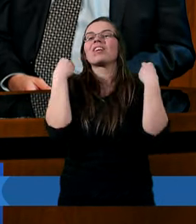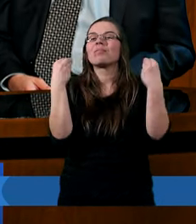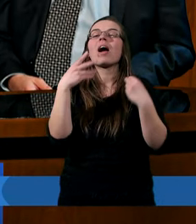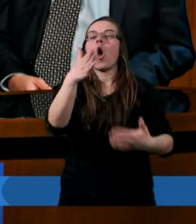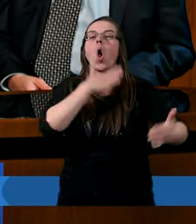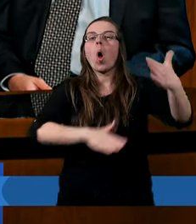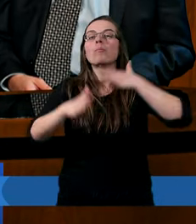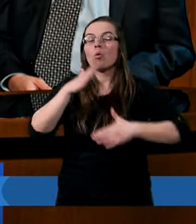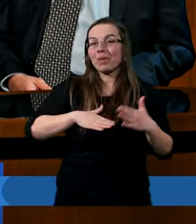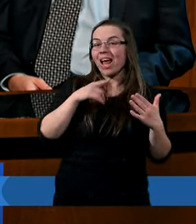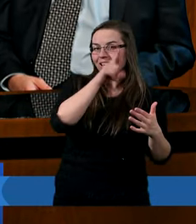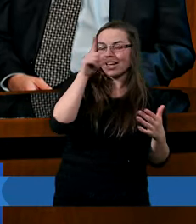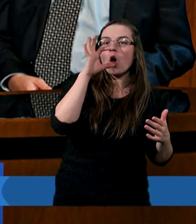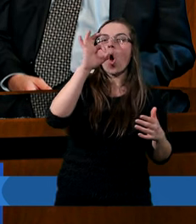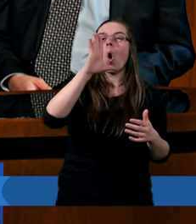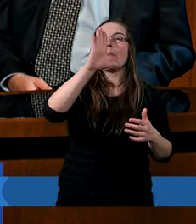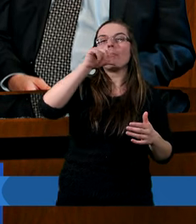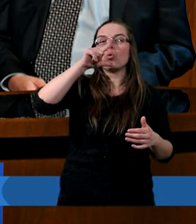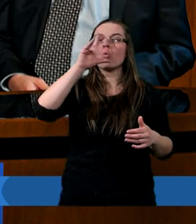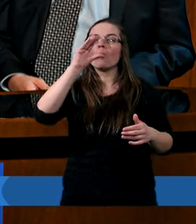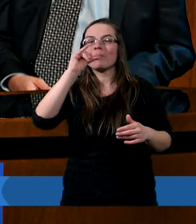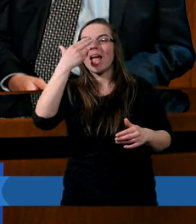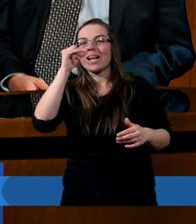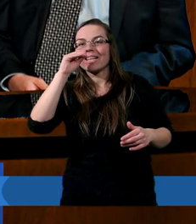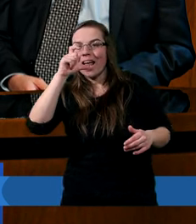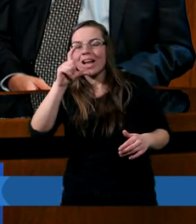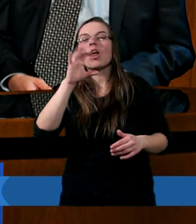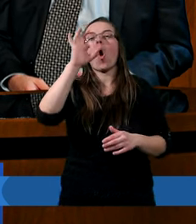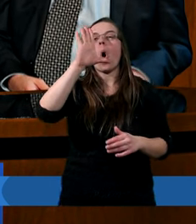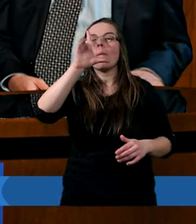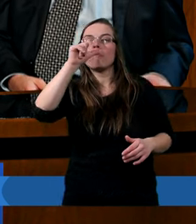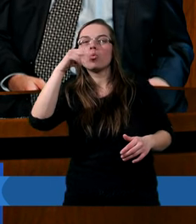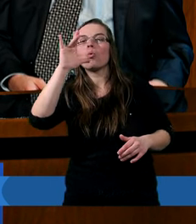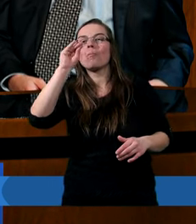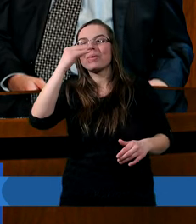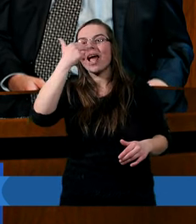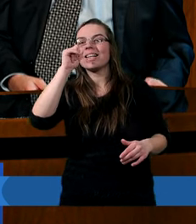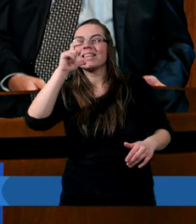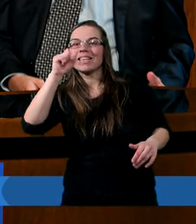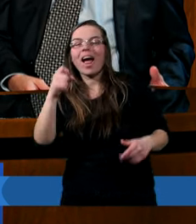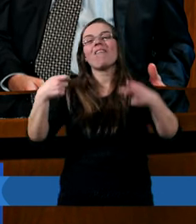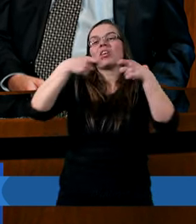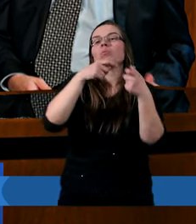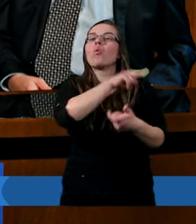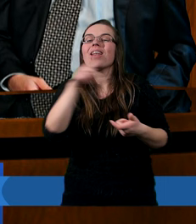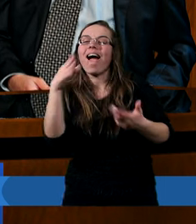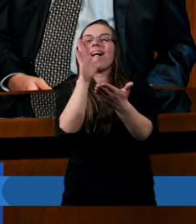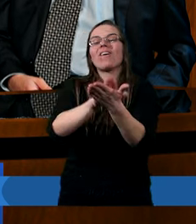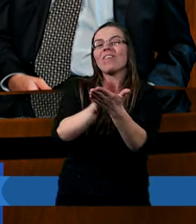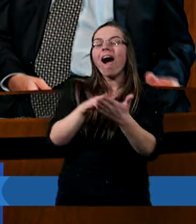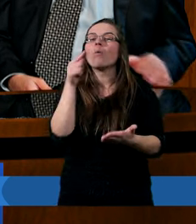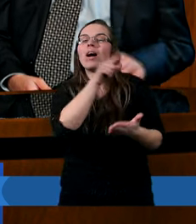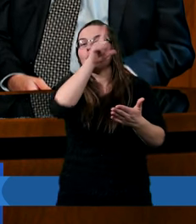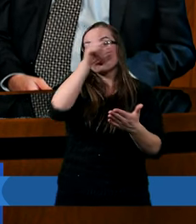spotkanie oblubieńca z oblubienicą i to jest ta wspólna chwała z tej ziemi Duch Święty